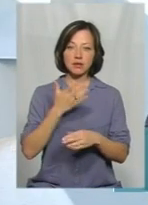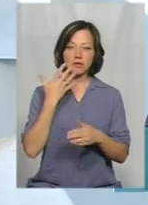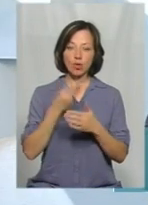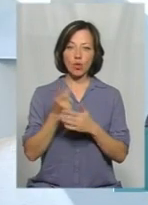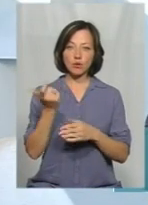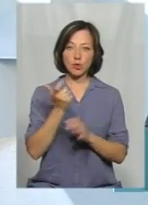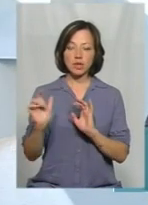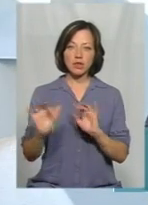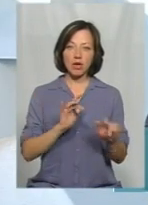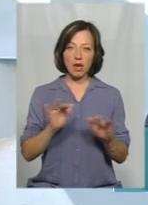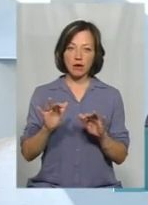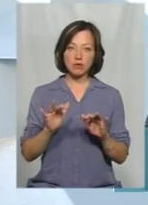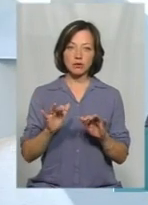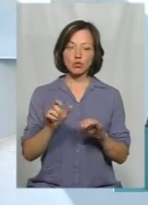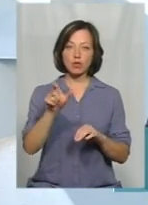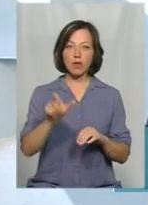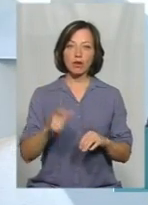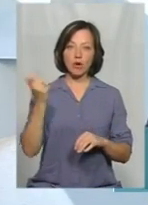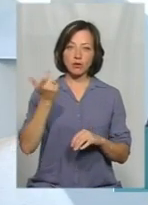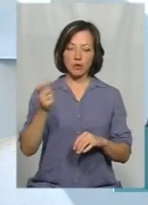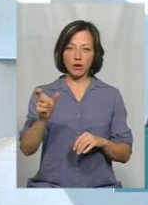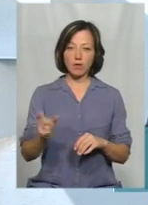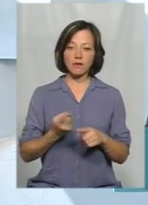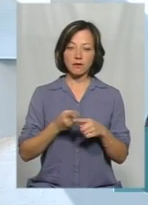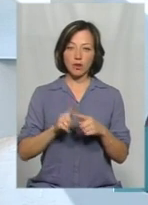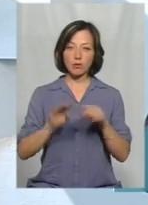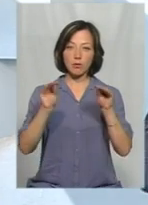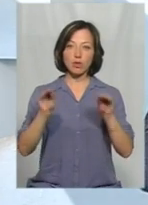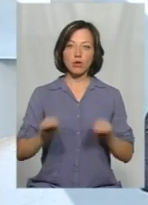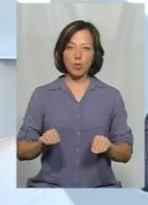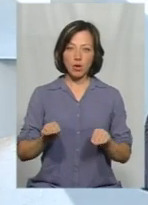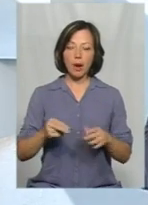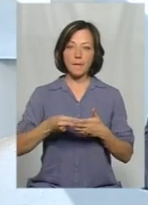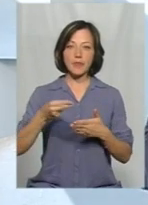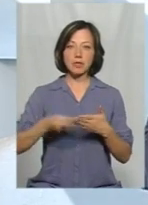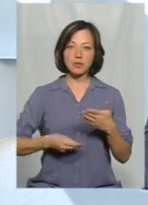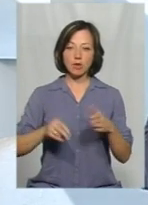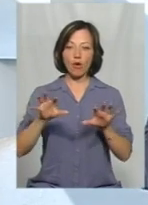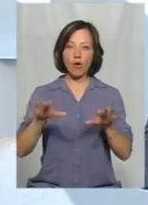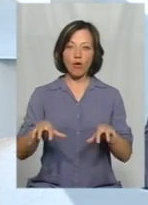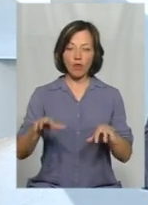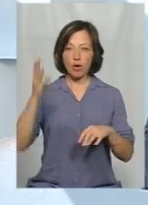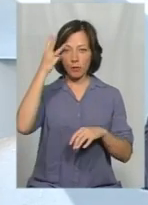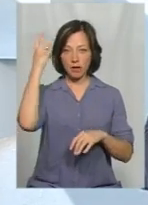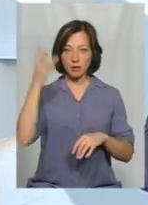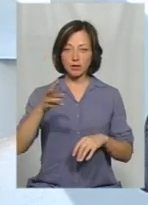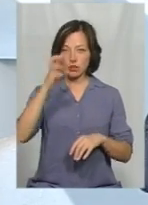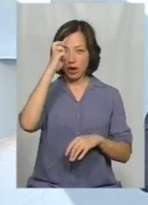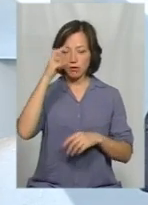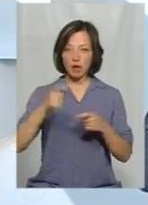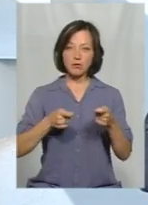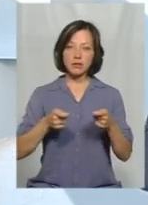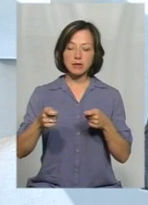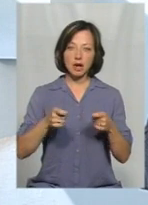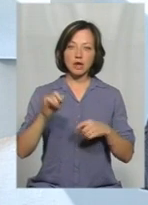господарській діяльності, суб'єкта господарювання. В даному протоколі, який підписаний головою Хмельницької обласної державної адміністрації